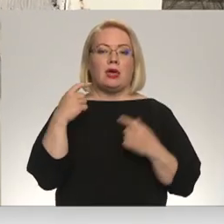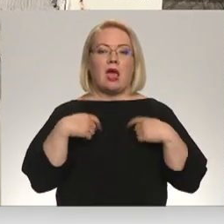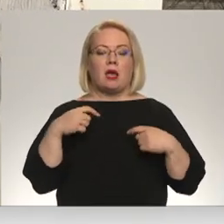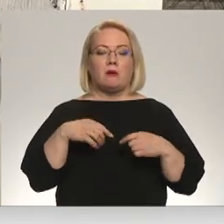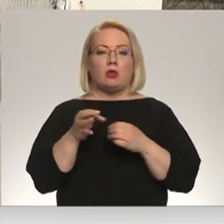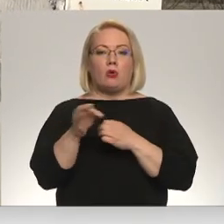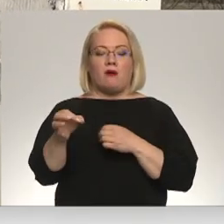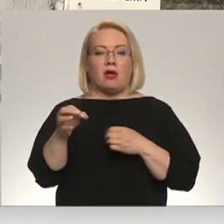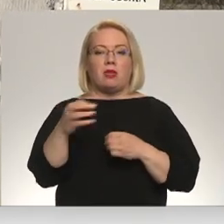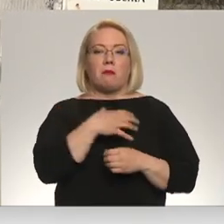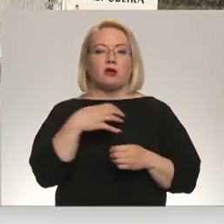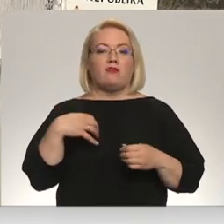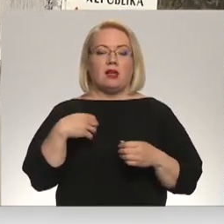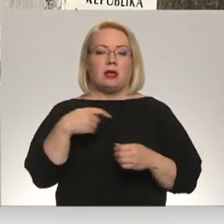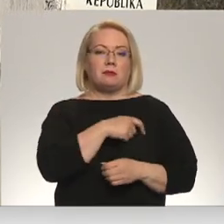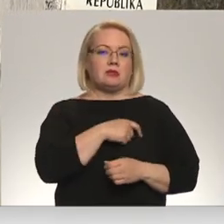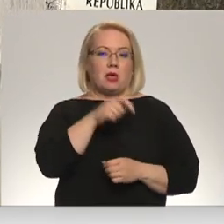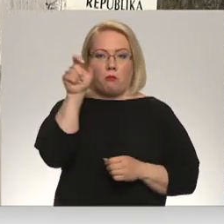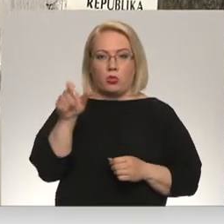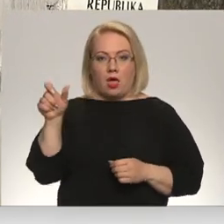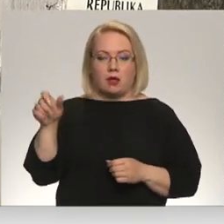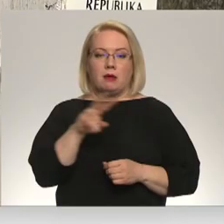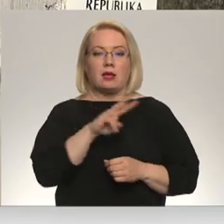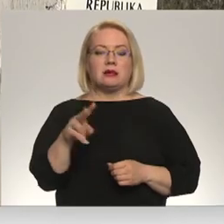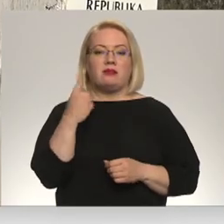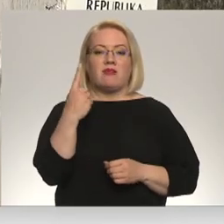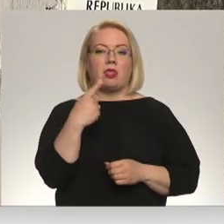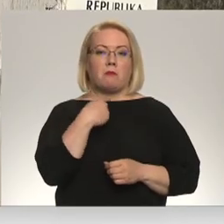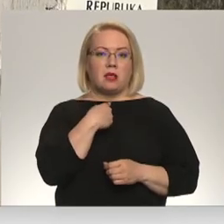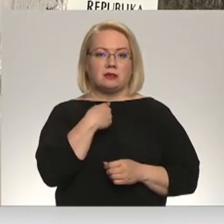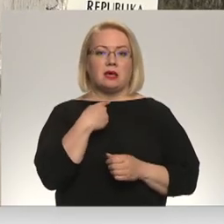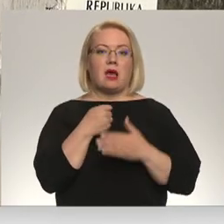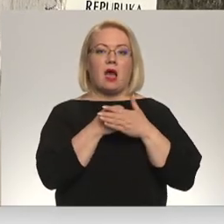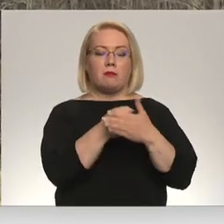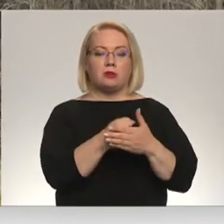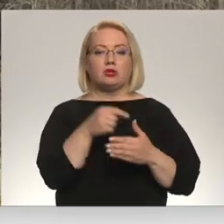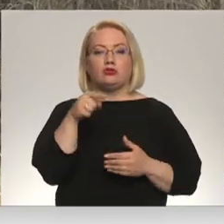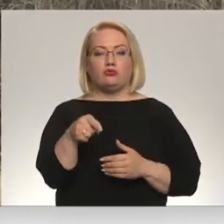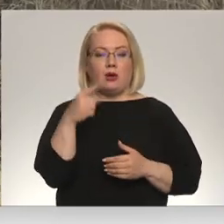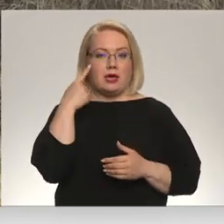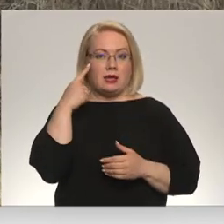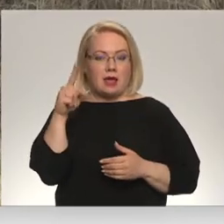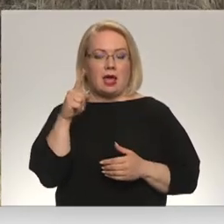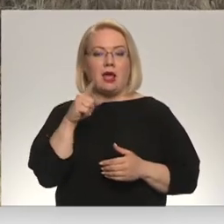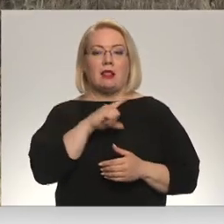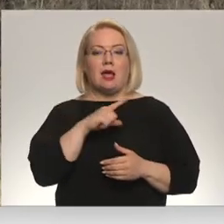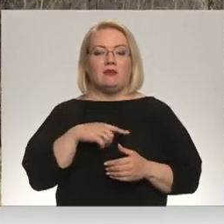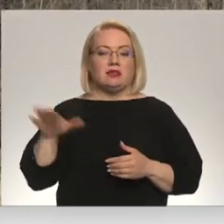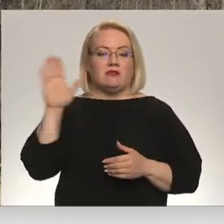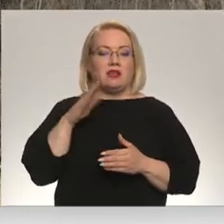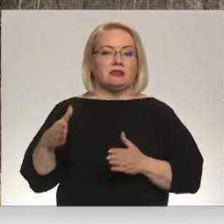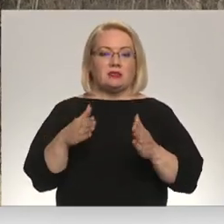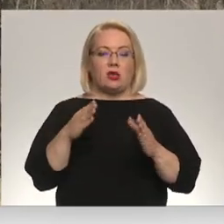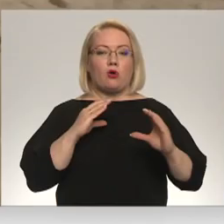pašvaldības deputātiem, kas vienbalsīgi atbalstīja šo ideju. Latvijas valsts ceļu komunikācijas